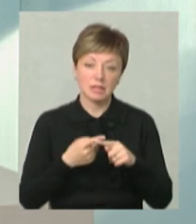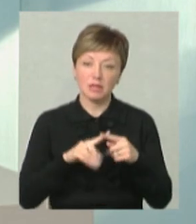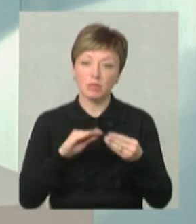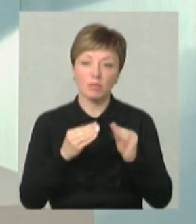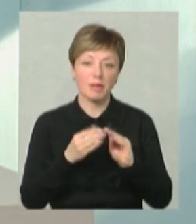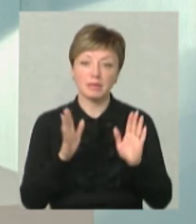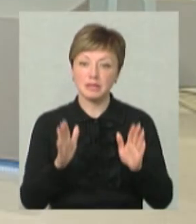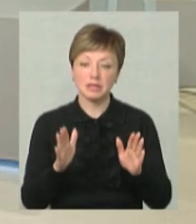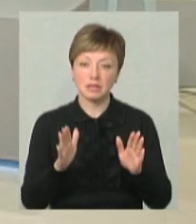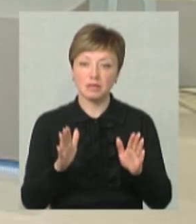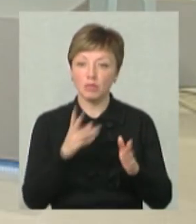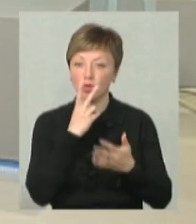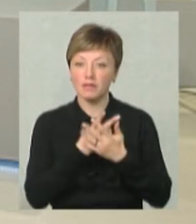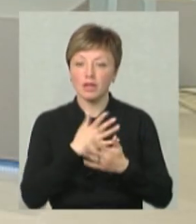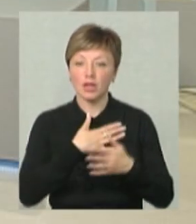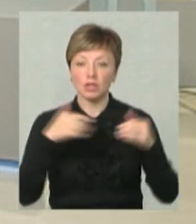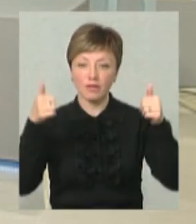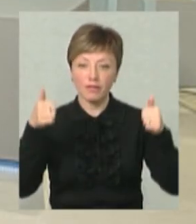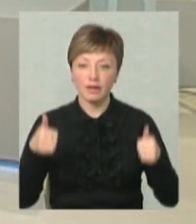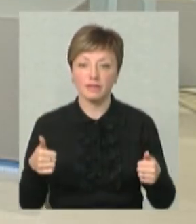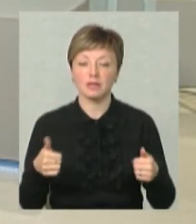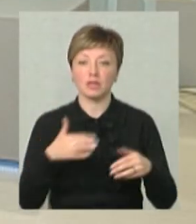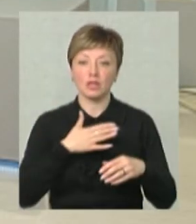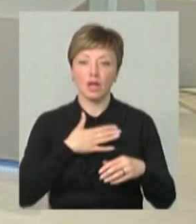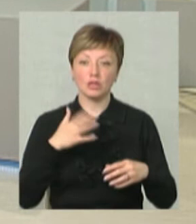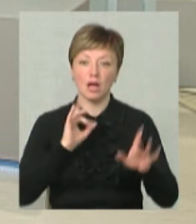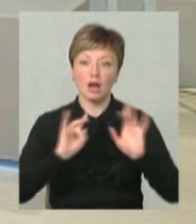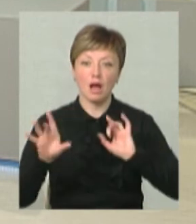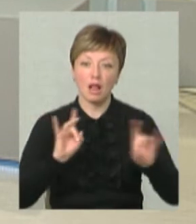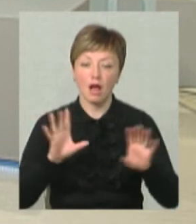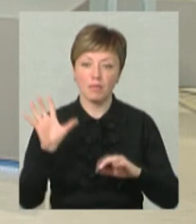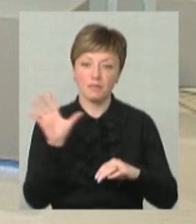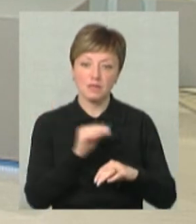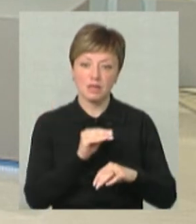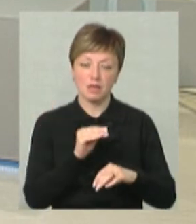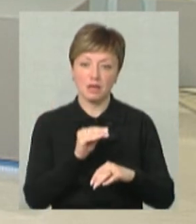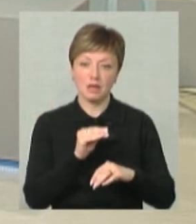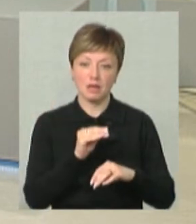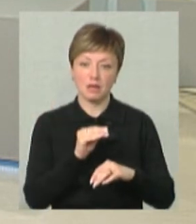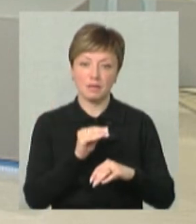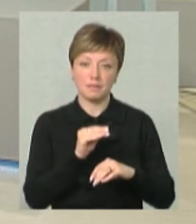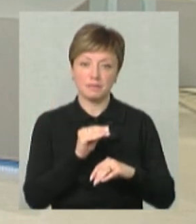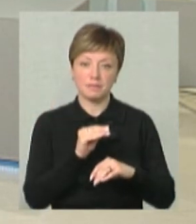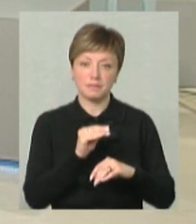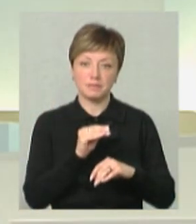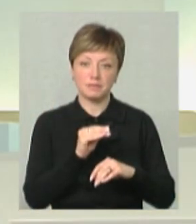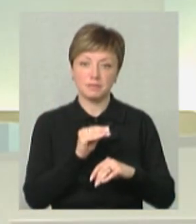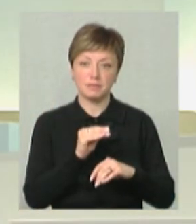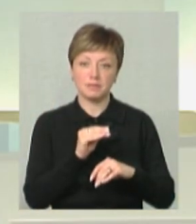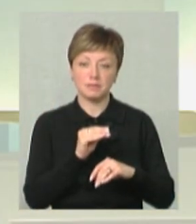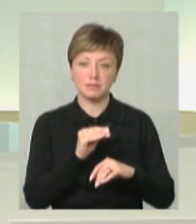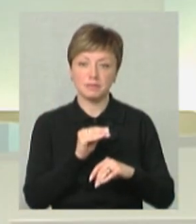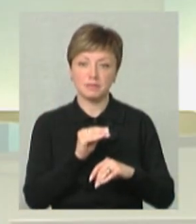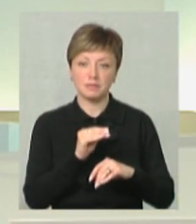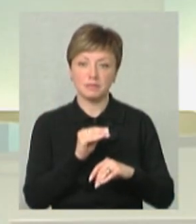цього, щоб подивитися наші вивізки, нашу рекламу, вона вся ж буквально грішить таким